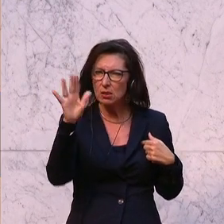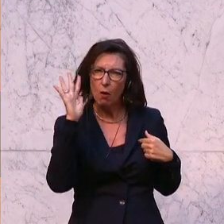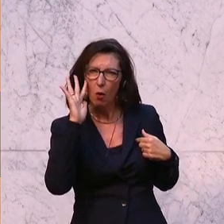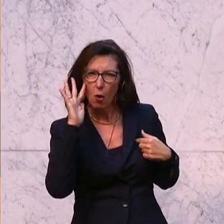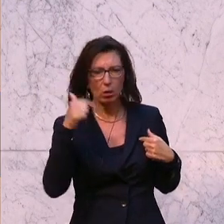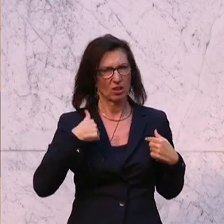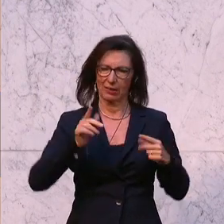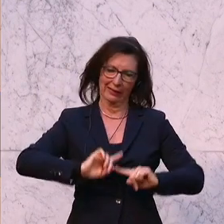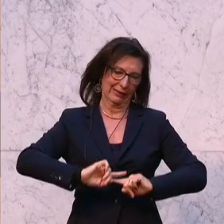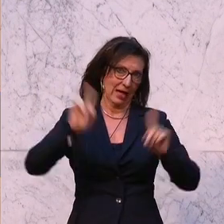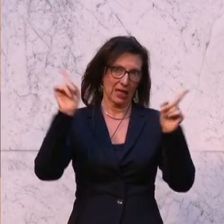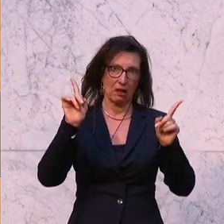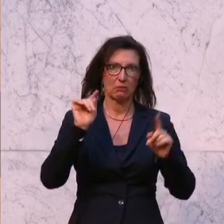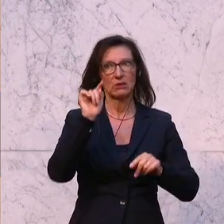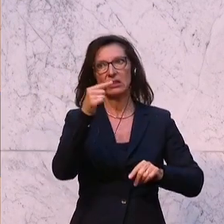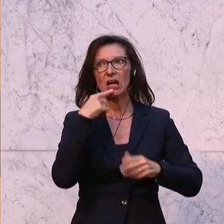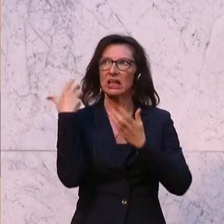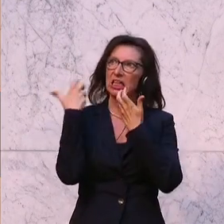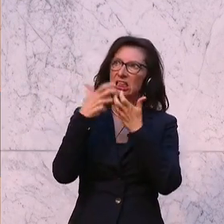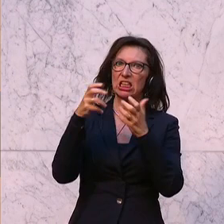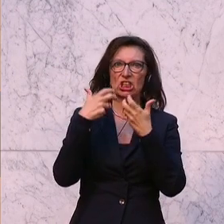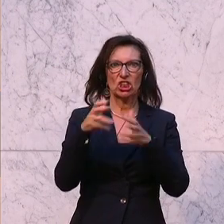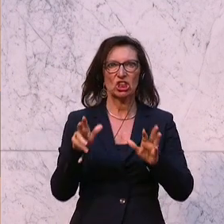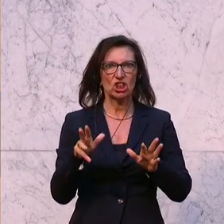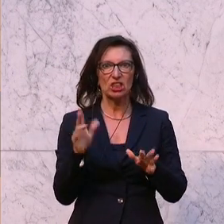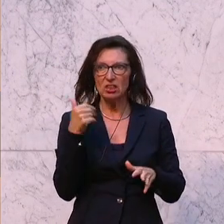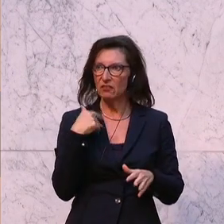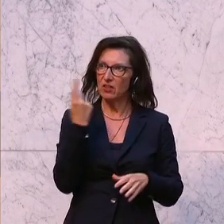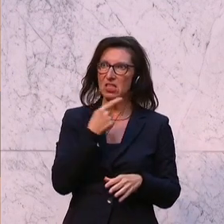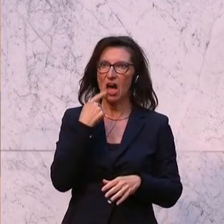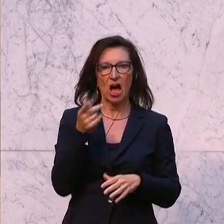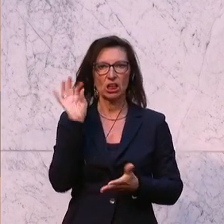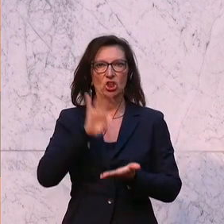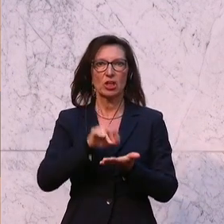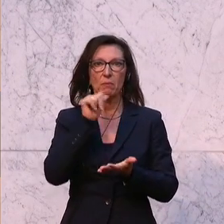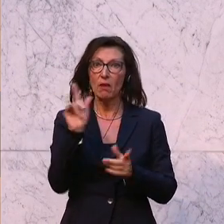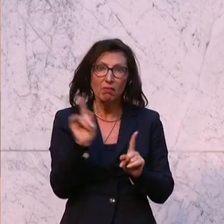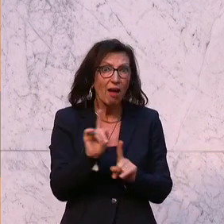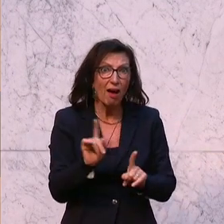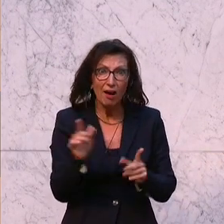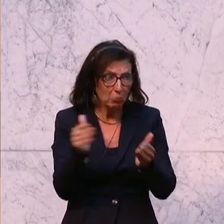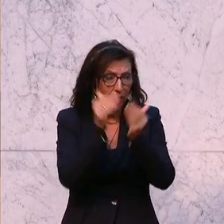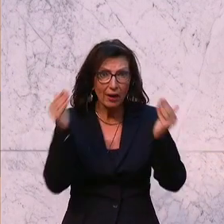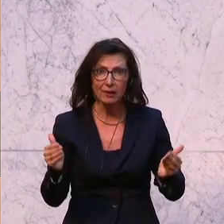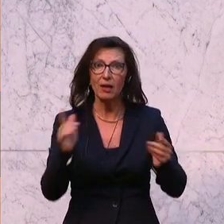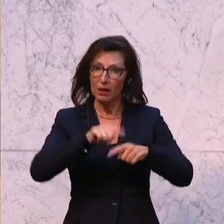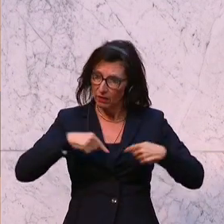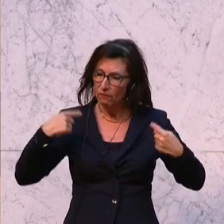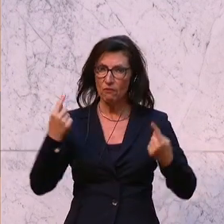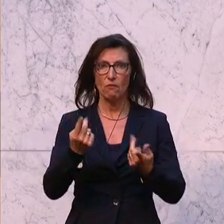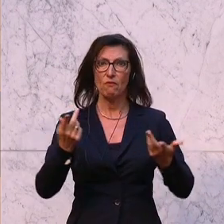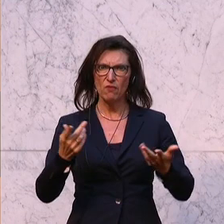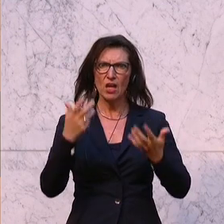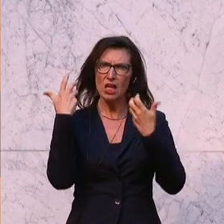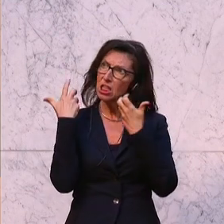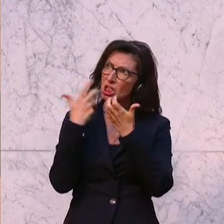dass man die Geschichte negiert oder sich da versteckt. Es ist ganz im Gegenteil. Es ist eine bewusste Auseinandersetzung mit unserer Geschichte, dass man sagt, nein,